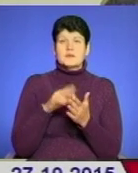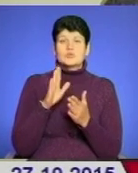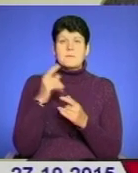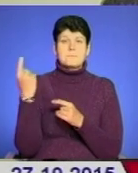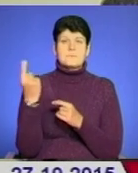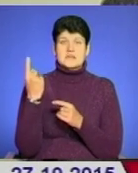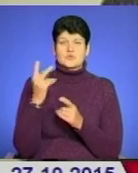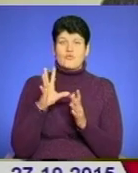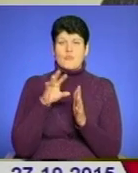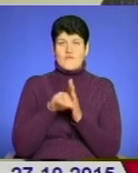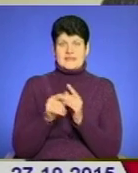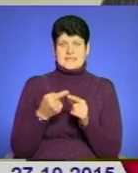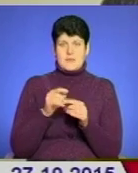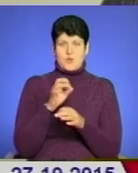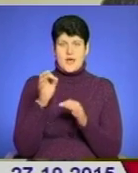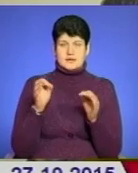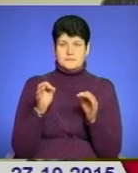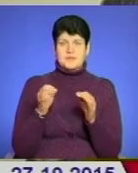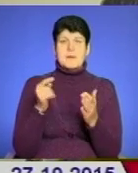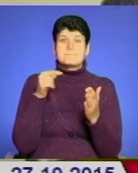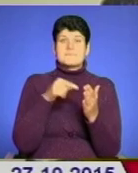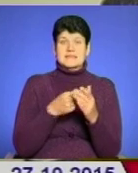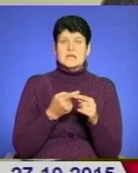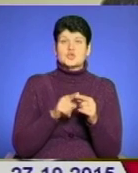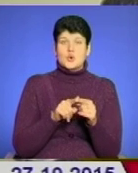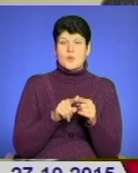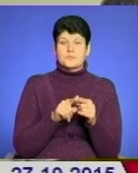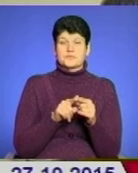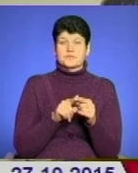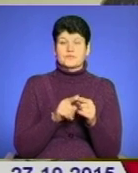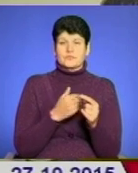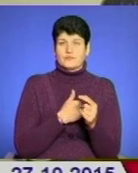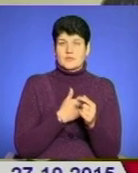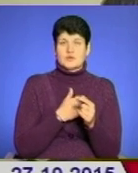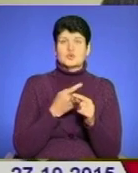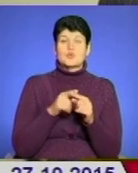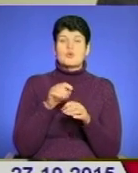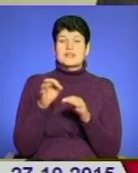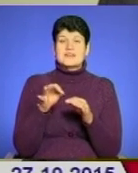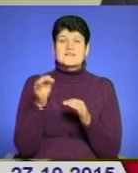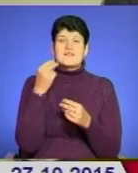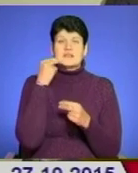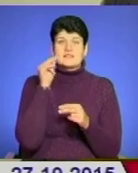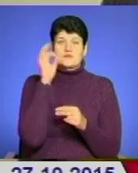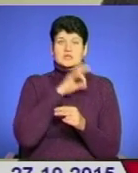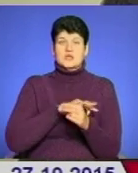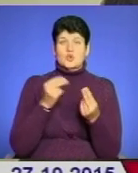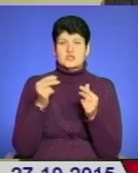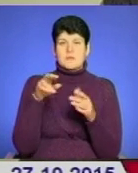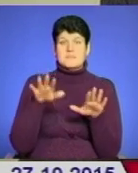цей проєкт буде запроваджувати. Мета цього проєкту перша – це ефективне використання коштів місцевого бюджету.